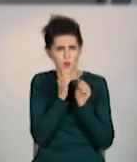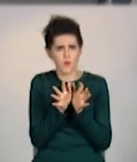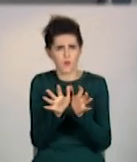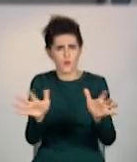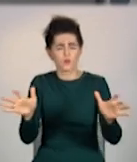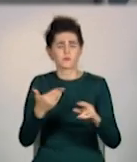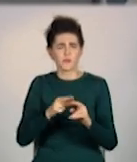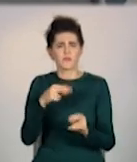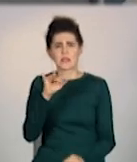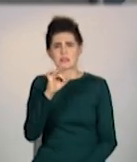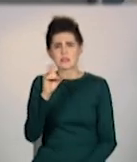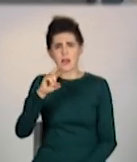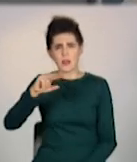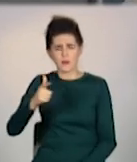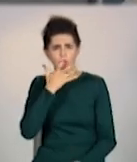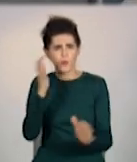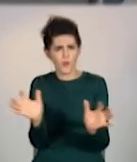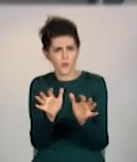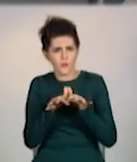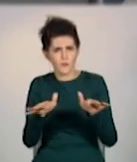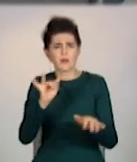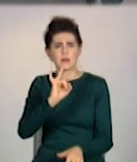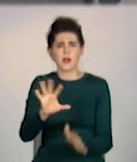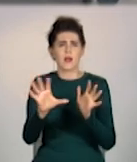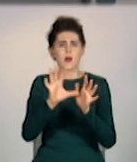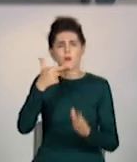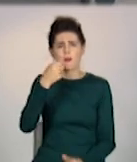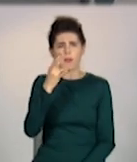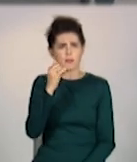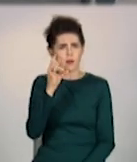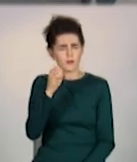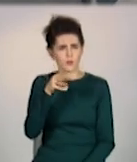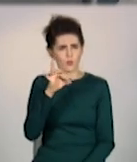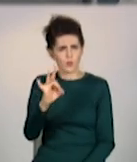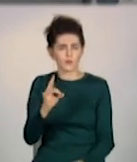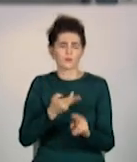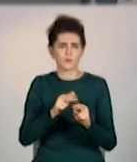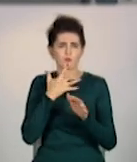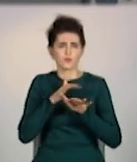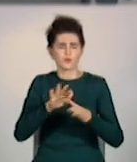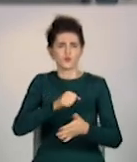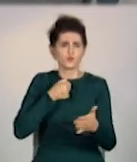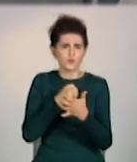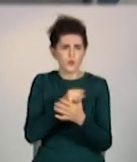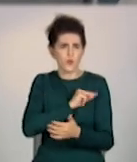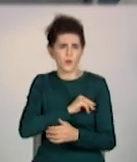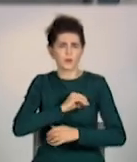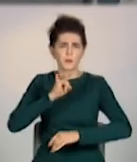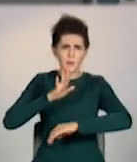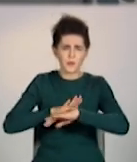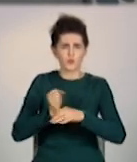паливі та від електрогенераторів. Роботи будемо проводити до того періоду часу, поки не висушимо